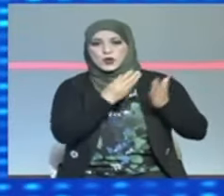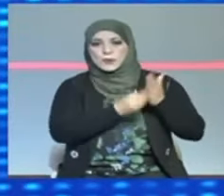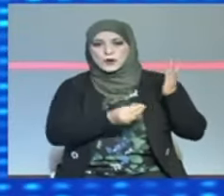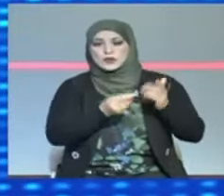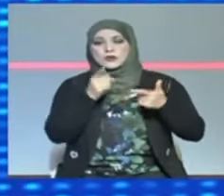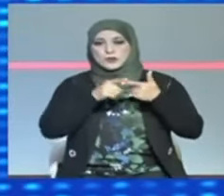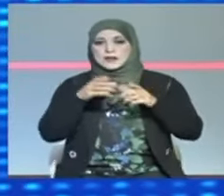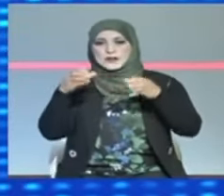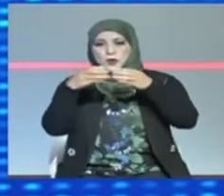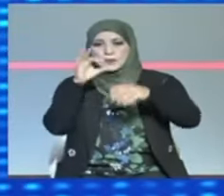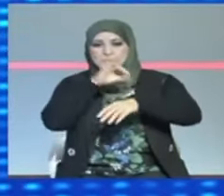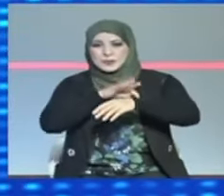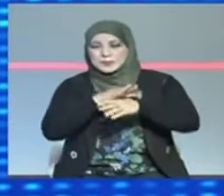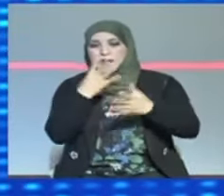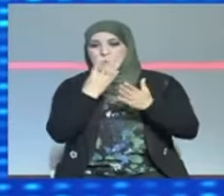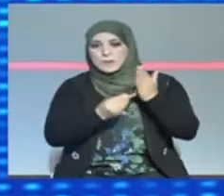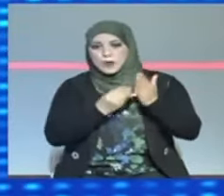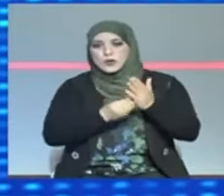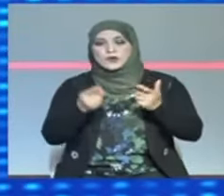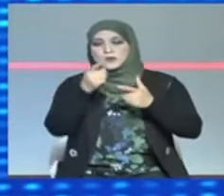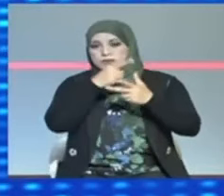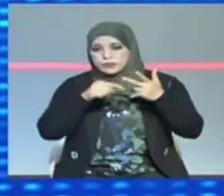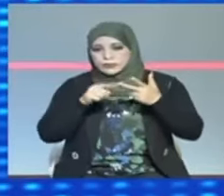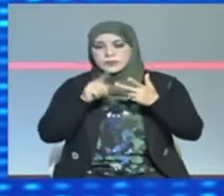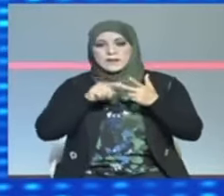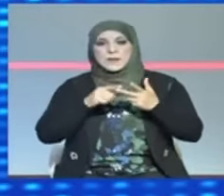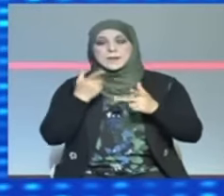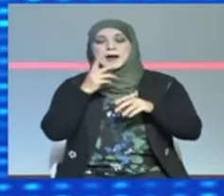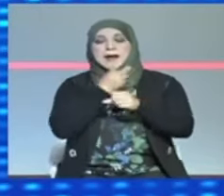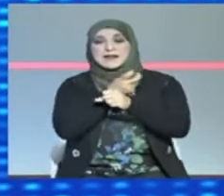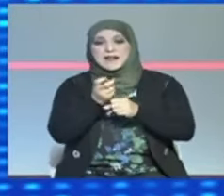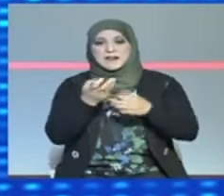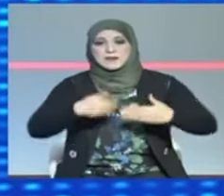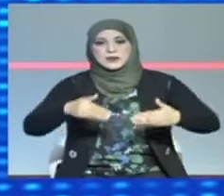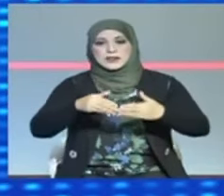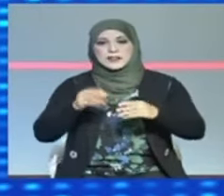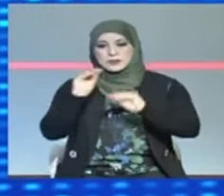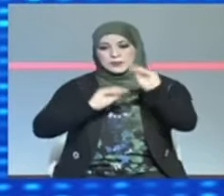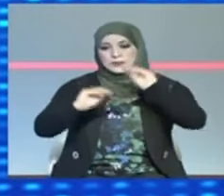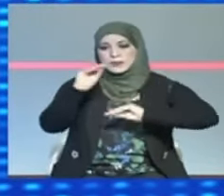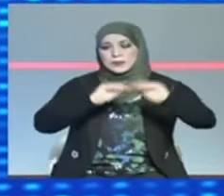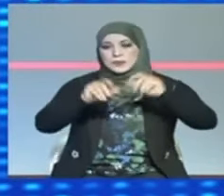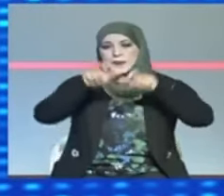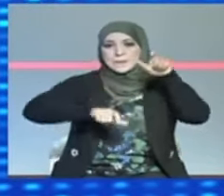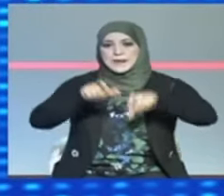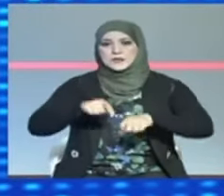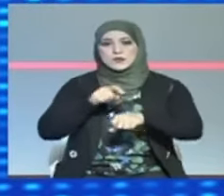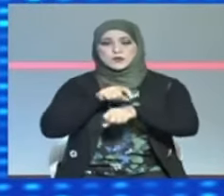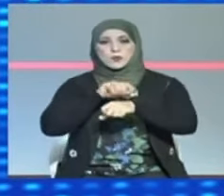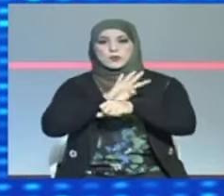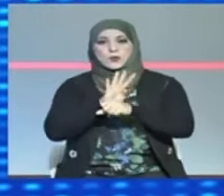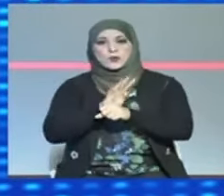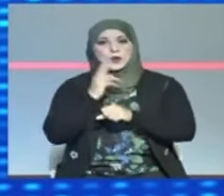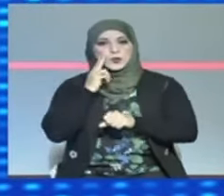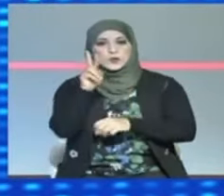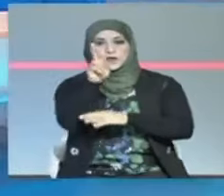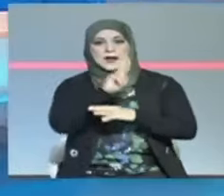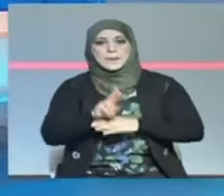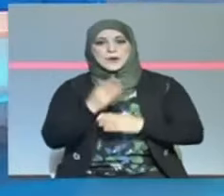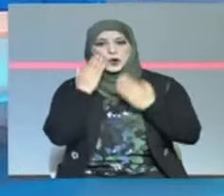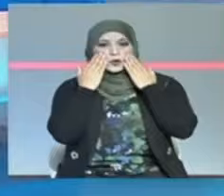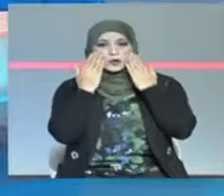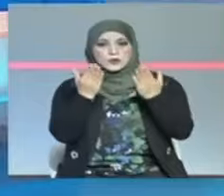الموارد البشرية ويتكبدون عناء المخاطرة في رعاية المصابين بكورونا المزيد في هذا التقرير